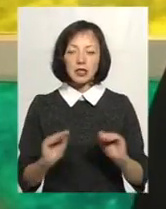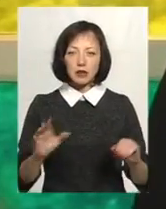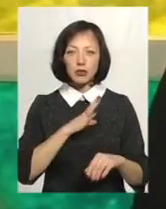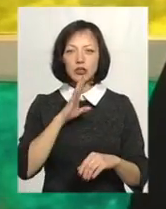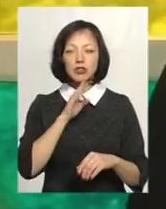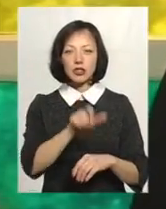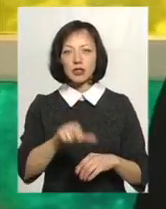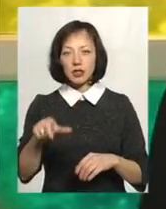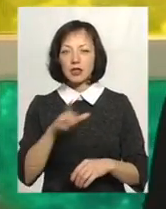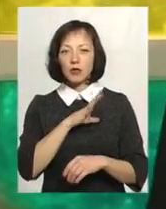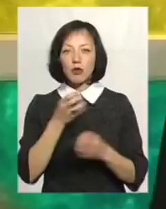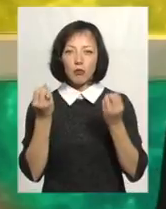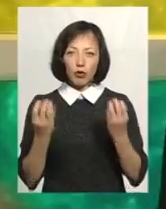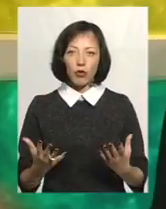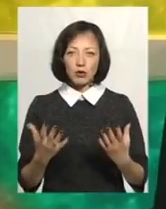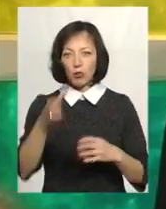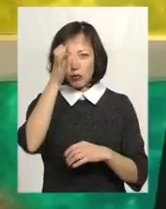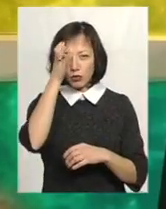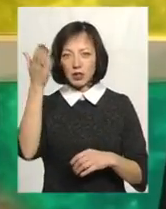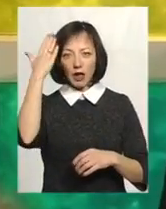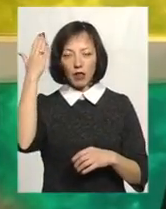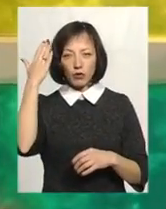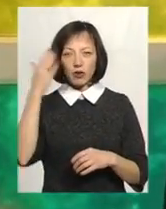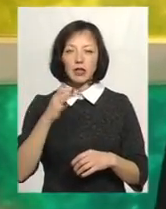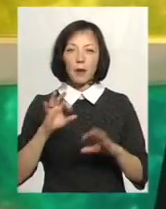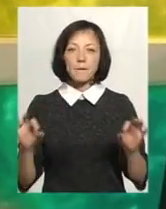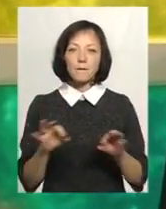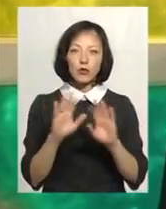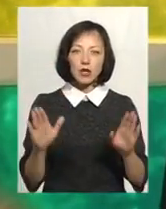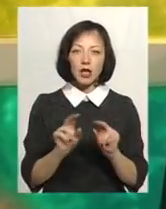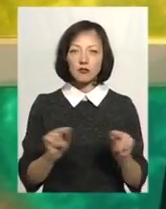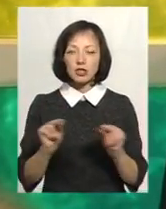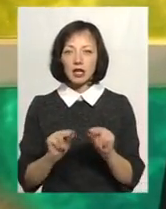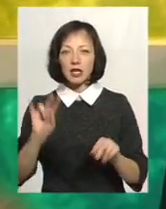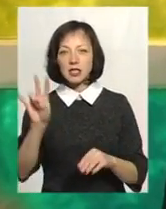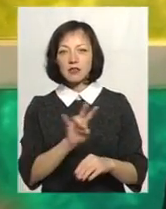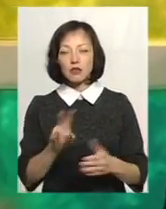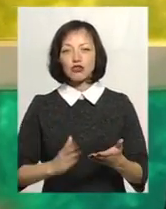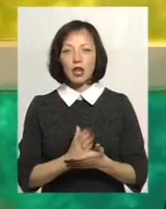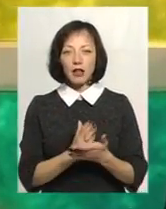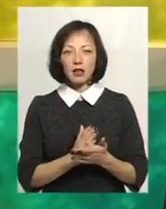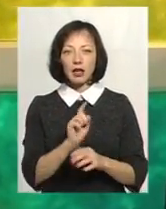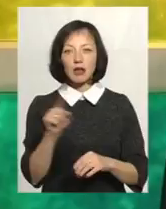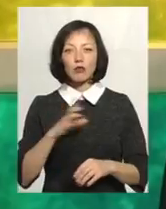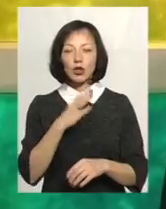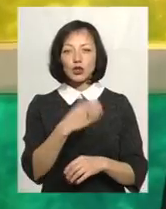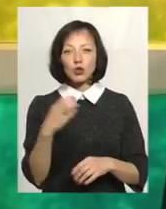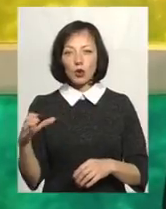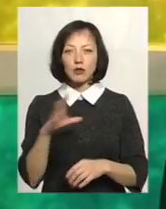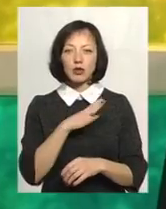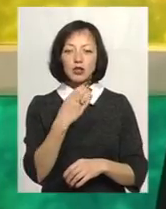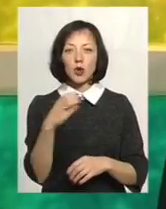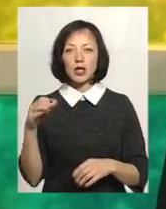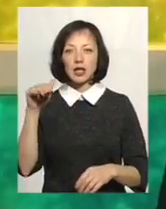це були жінки, це були просто мудрі, талановиті музиканти, вчителі, священники. Їх були сотні, їх були